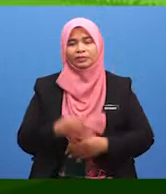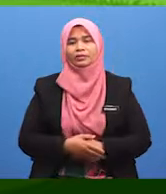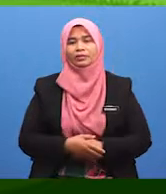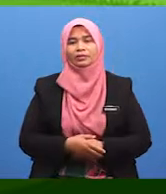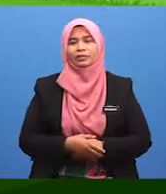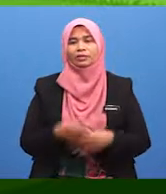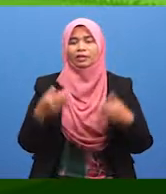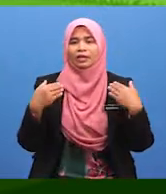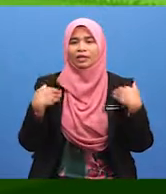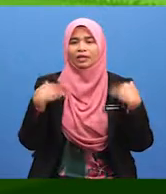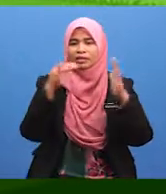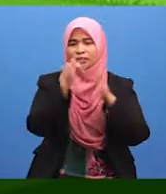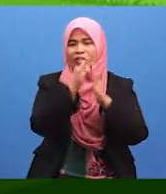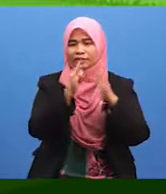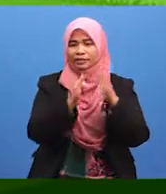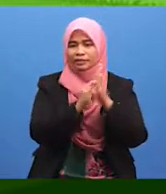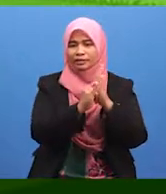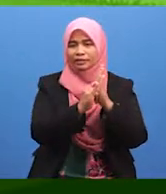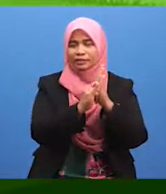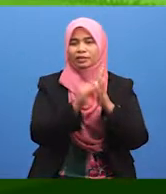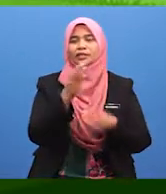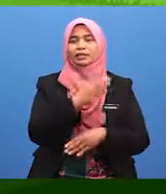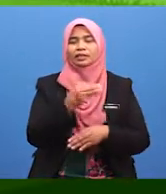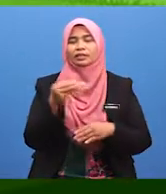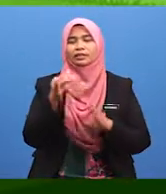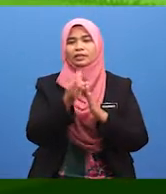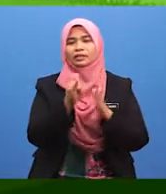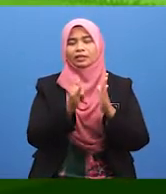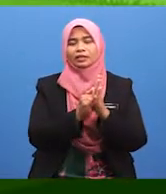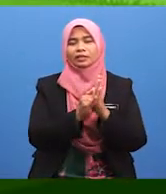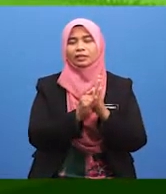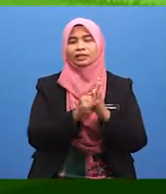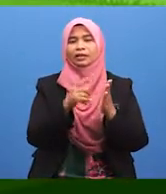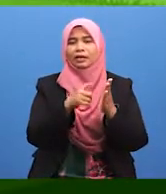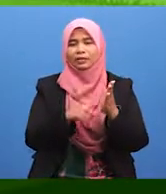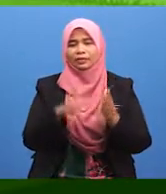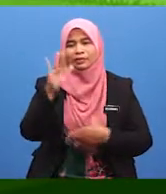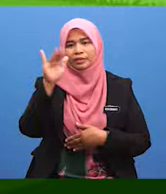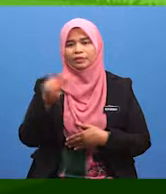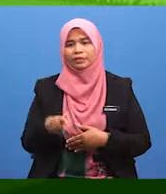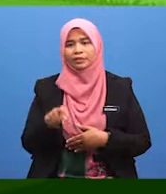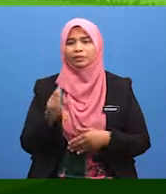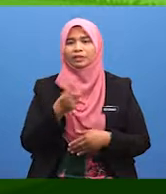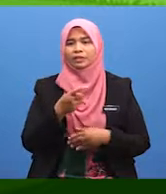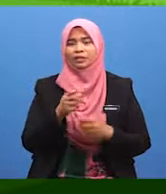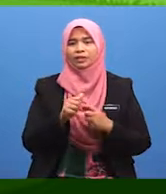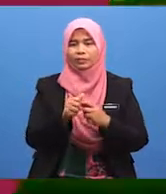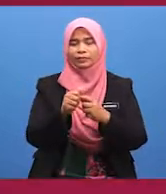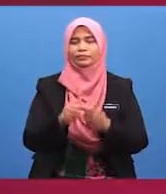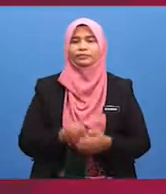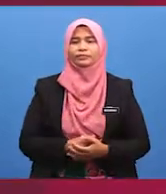solat ada syarat-syarat dan syarat-syarat apa yang perlu kita patuhi?